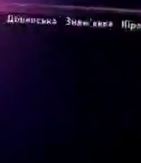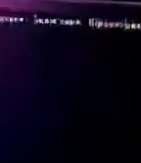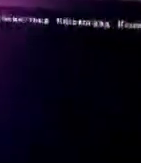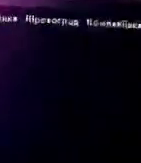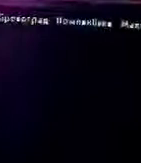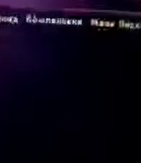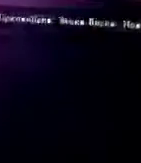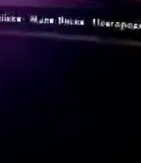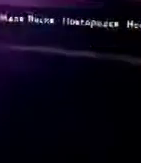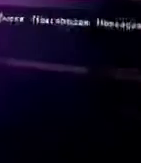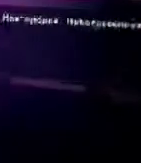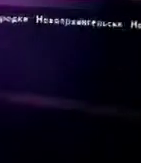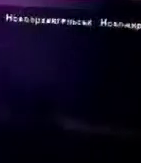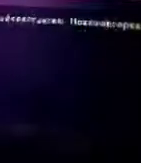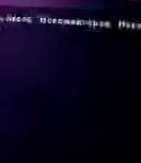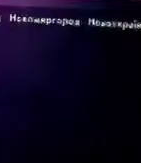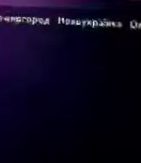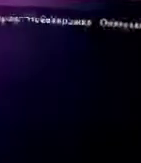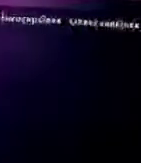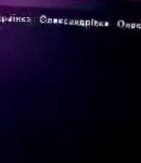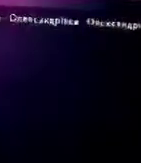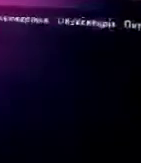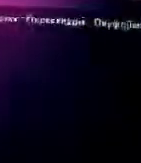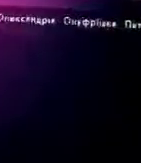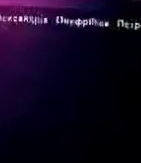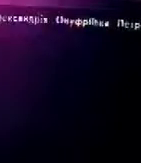Субтитров.Семкин А.Егорова